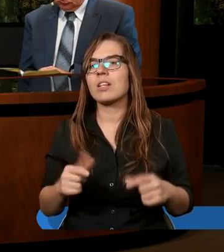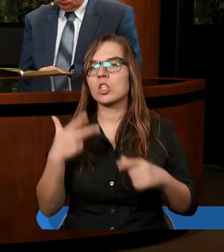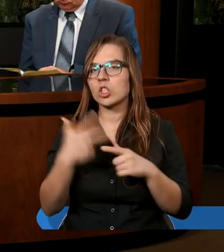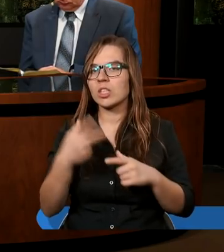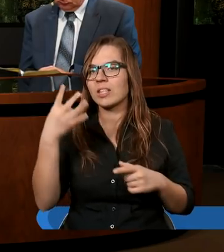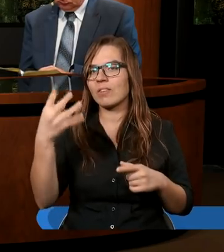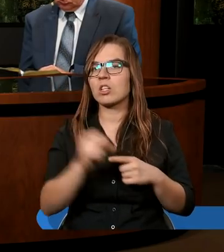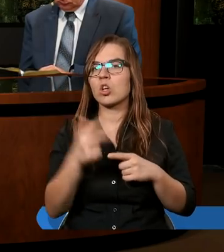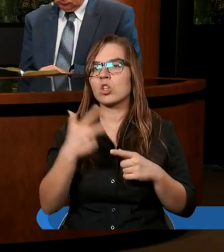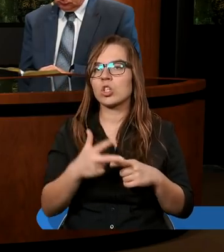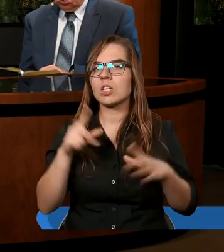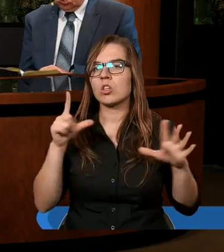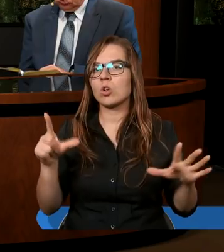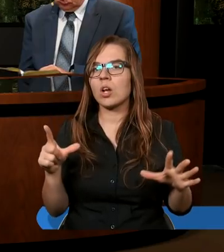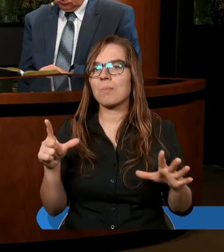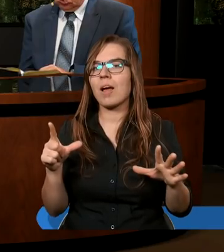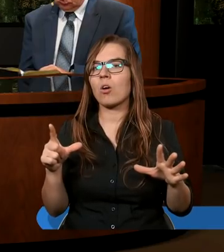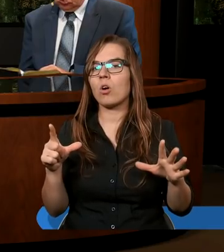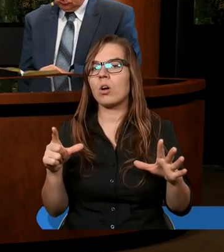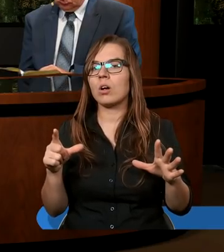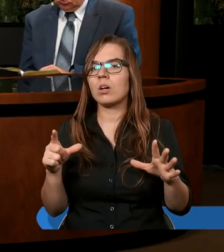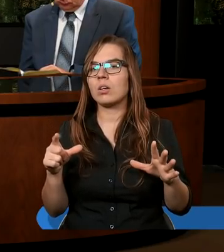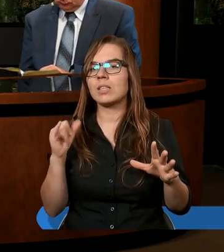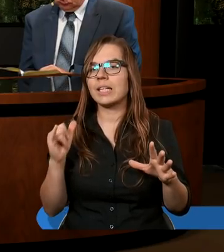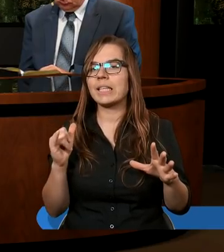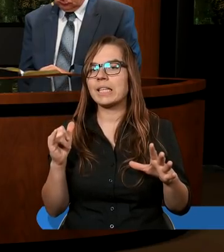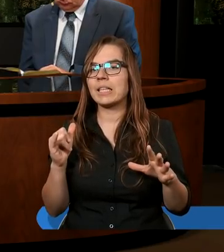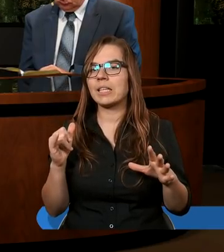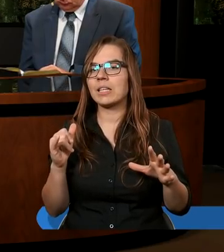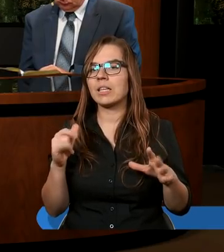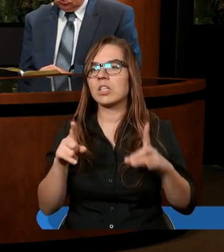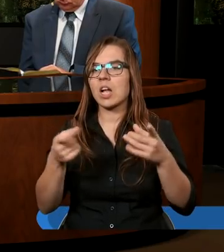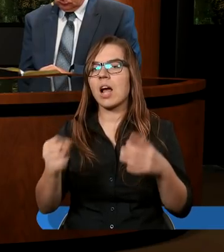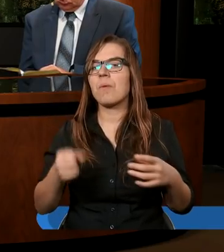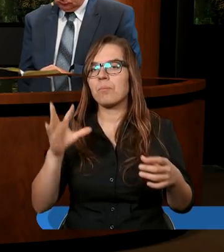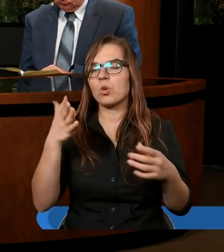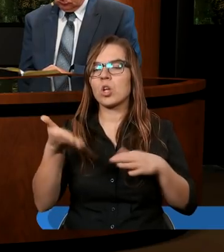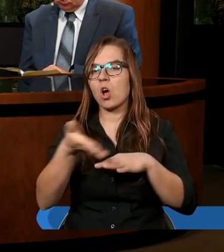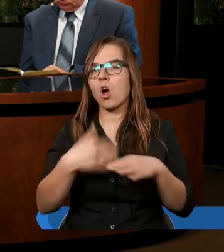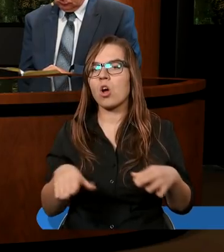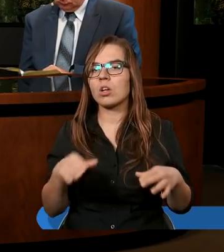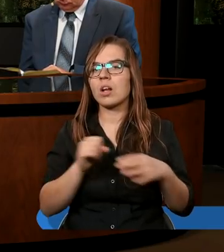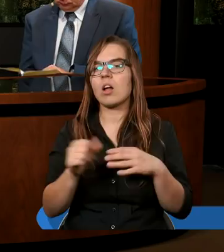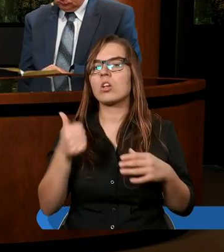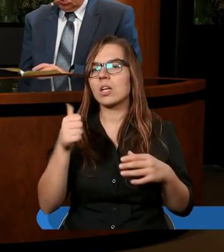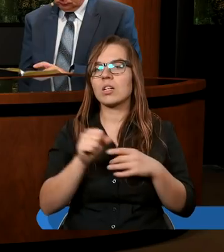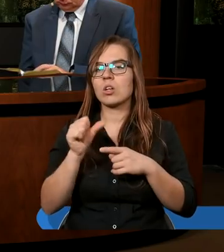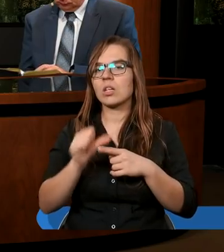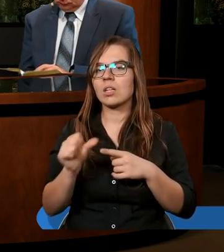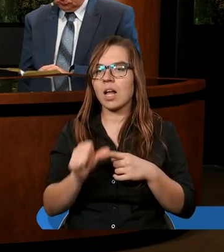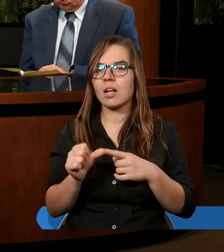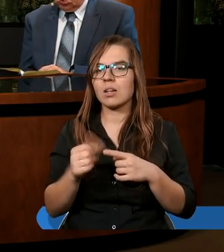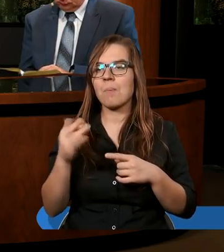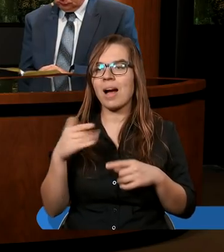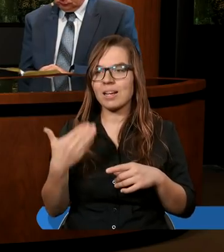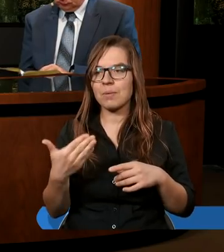trzydziestego czwartego do trzydziestego siódmego i Dzieje Apostolskie, piąty rozdział od jeden do jedenaście.